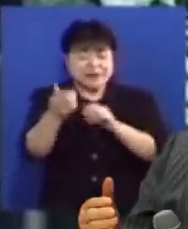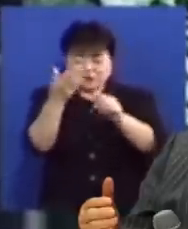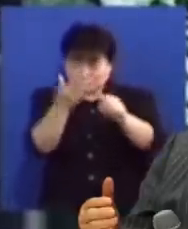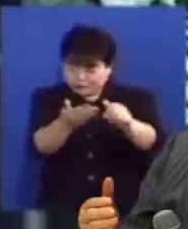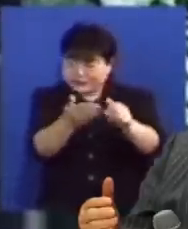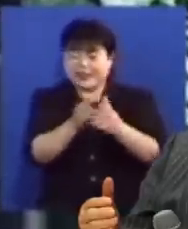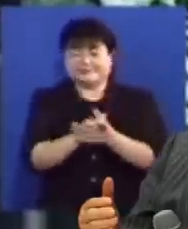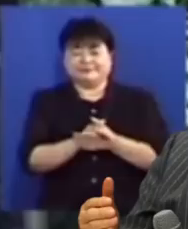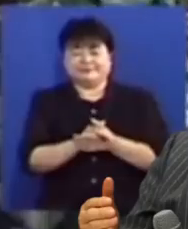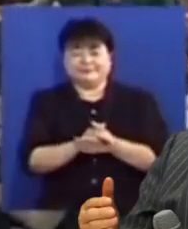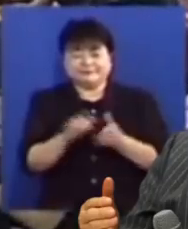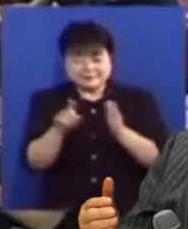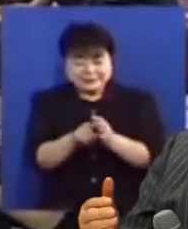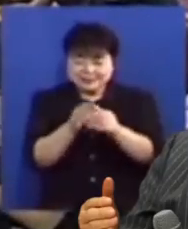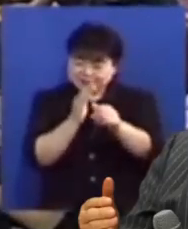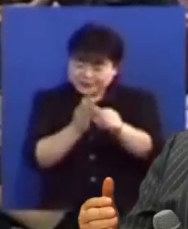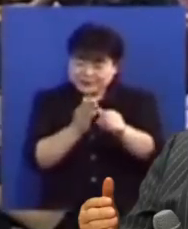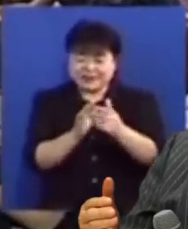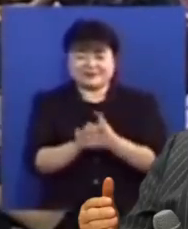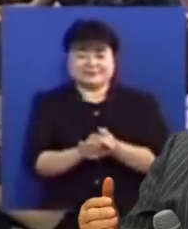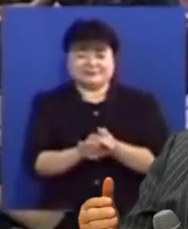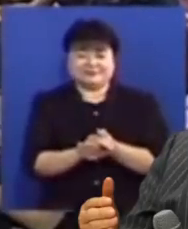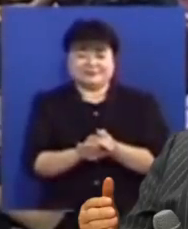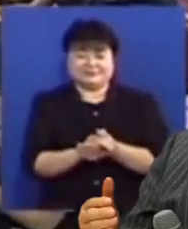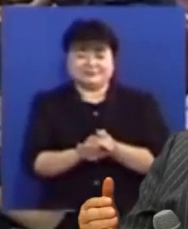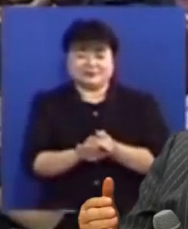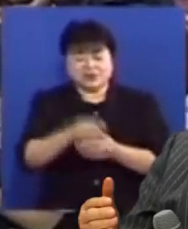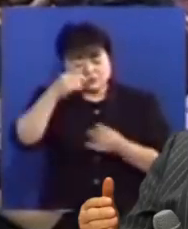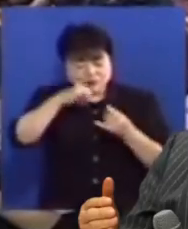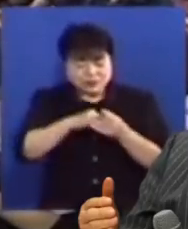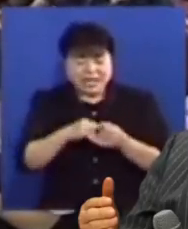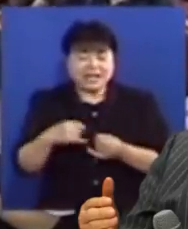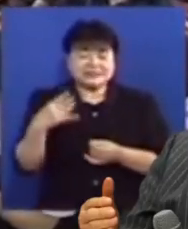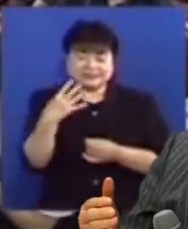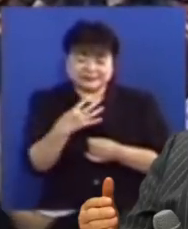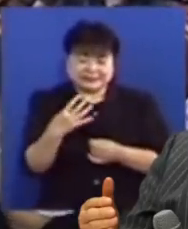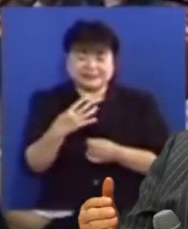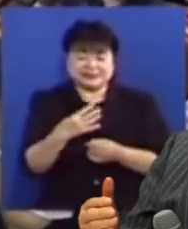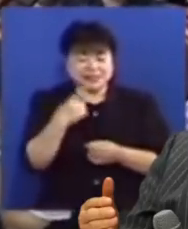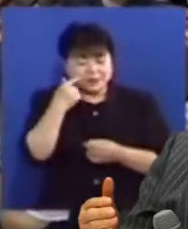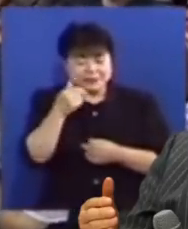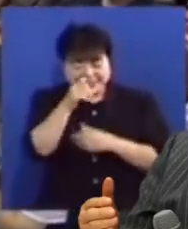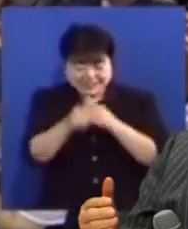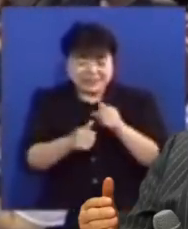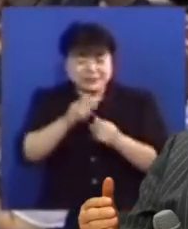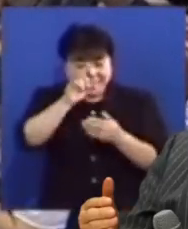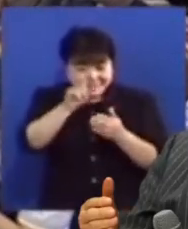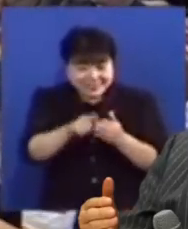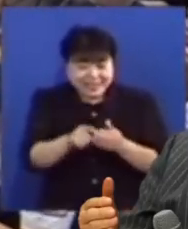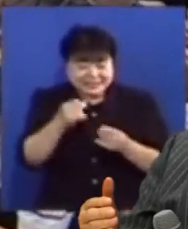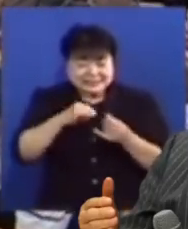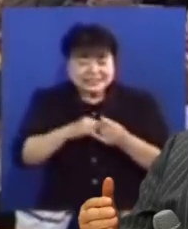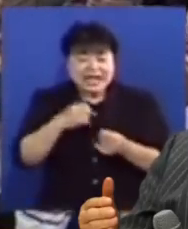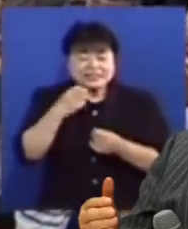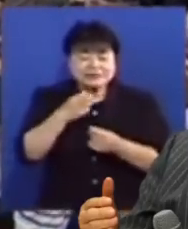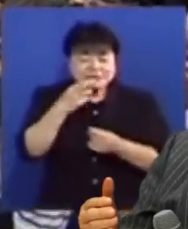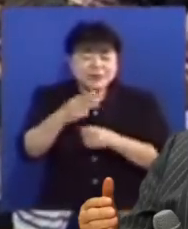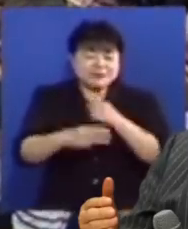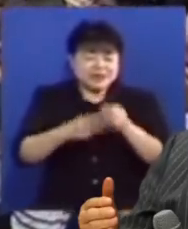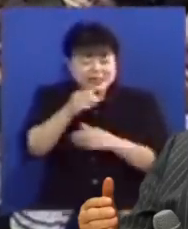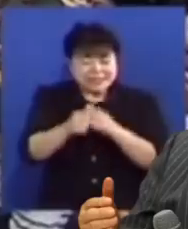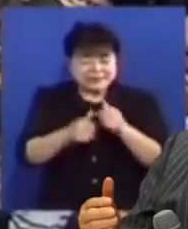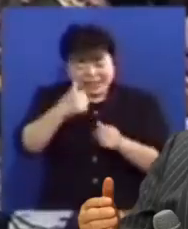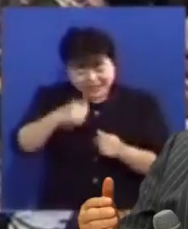반드시 주시는 것을 믿으시기 바랍니다 구약 4천에는 아버지 하나님의 시대여 신약 33년은